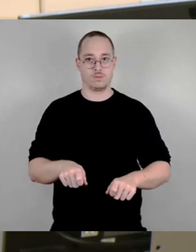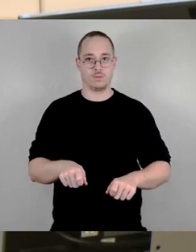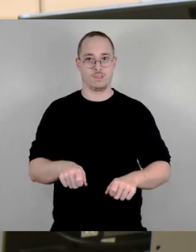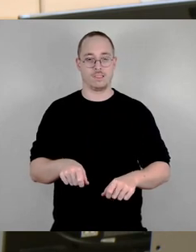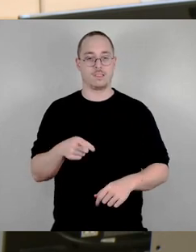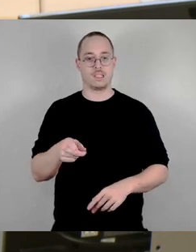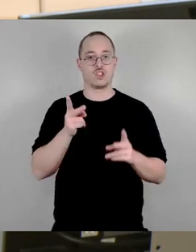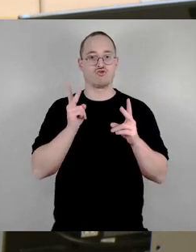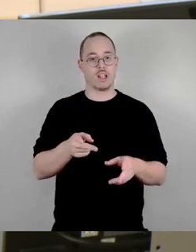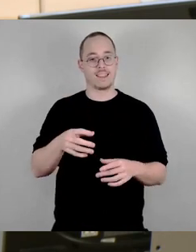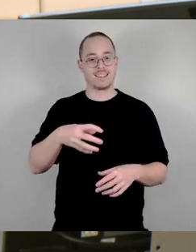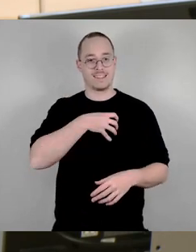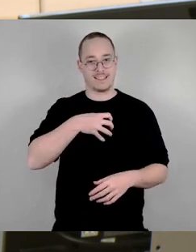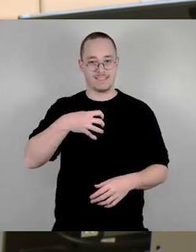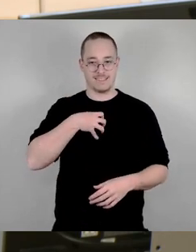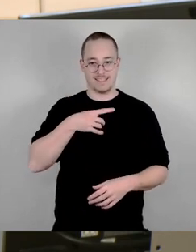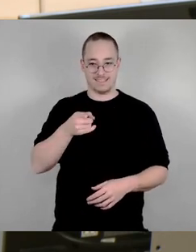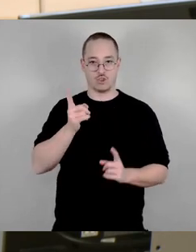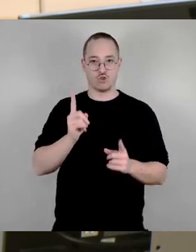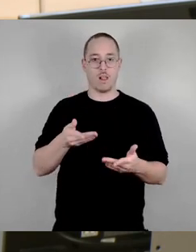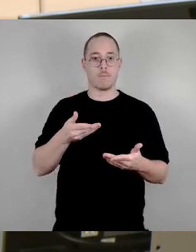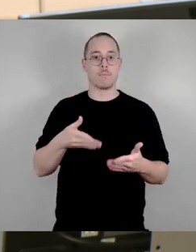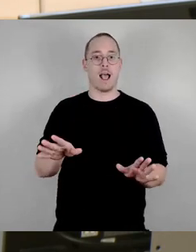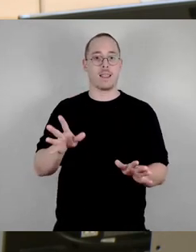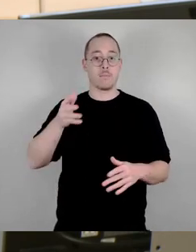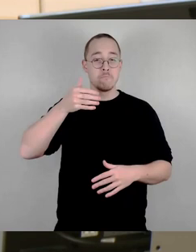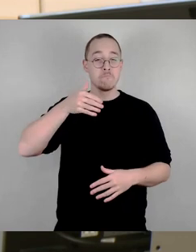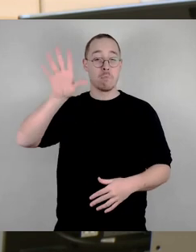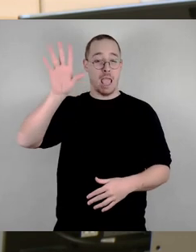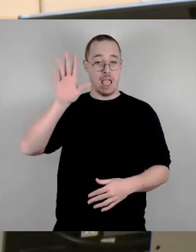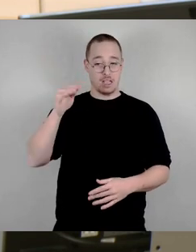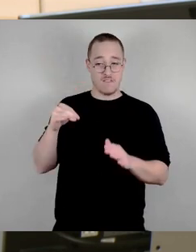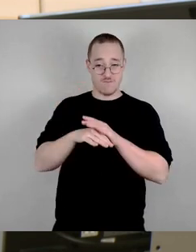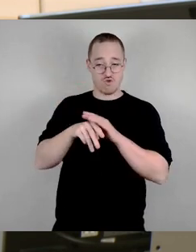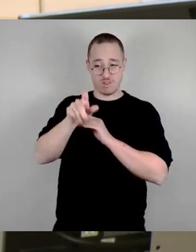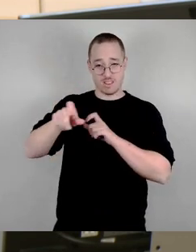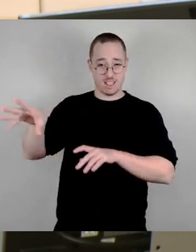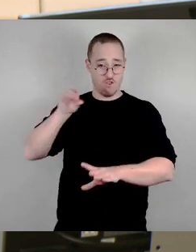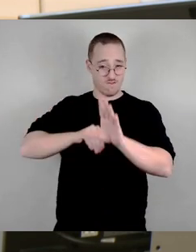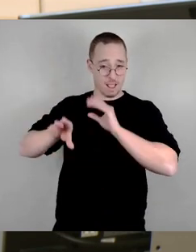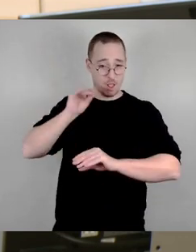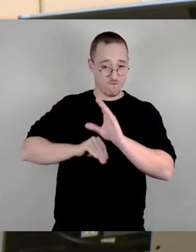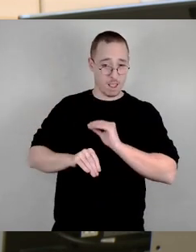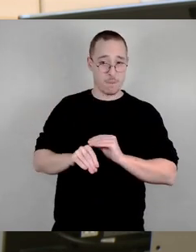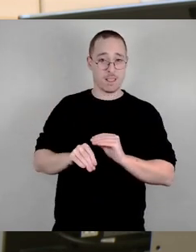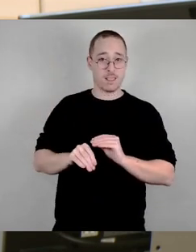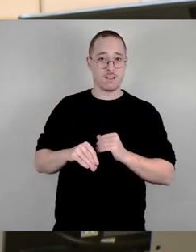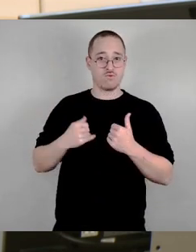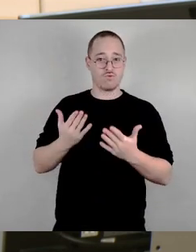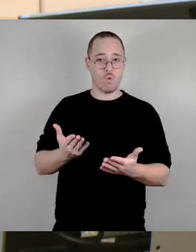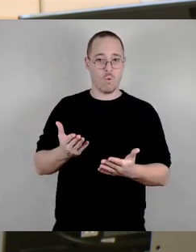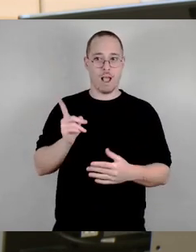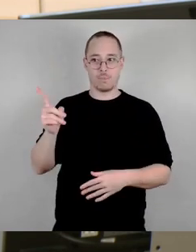bereit ist, mehr Geflüchtete aufzunehmen, mehr Menschen, die Schutz suchen, aufzunehmen, als uns über den Schlüssel